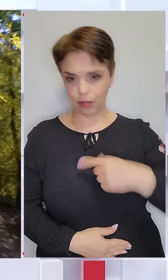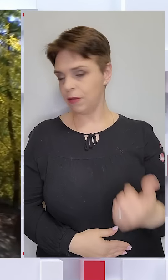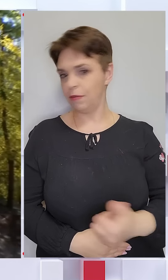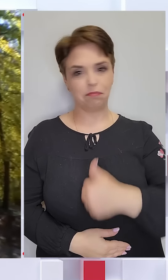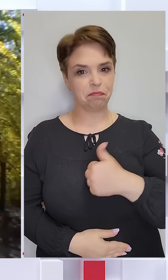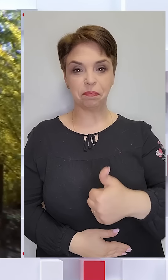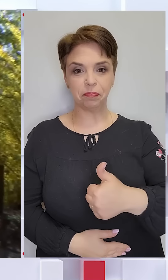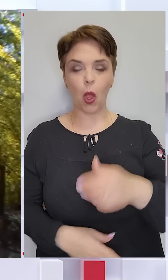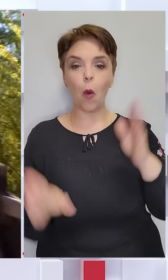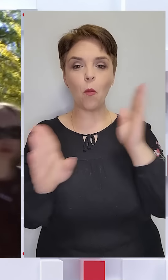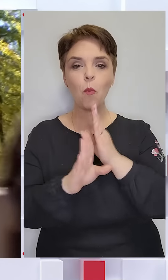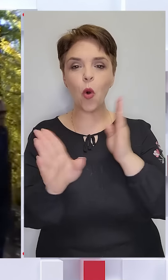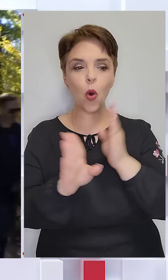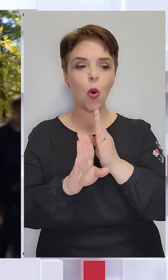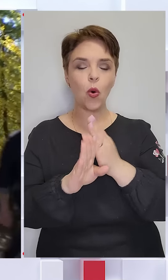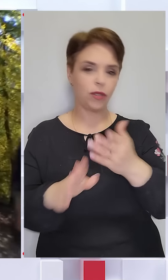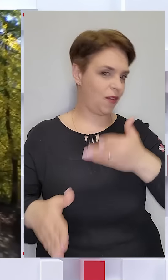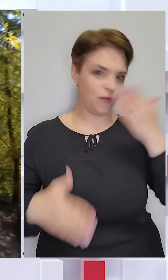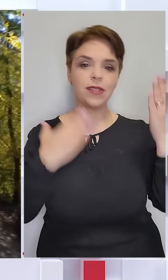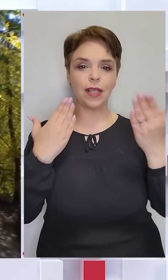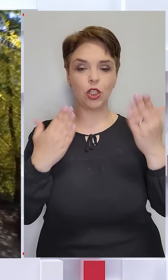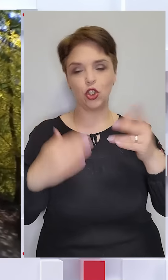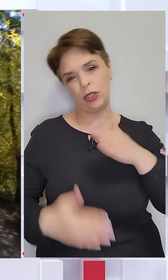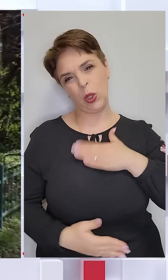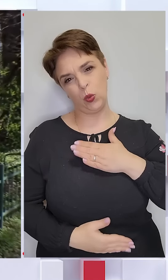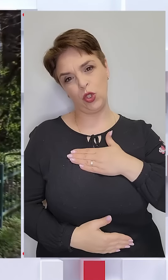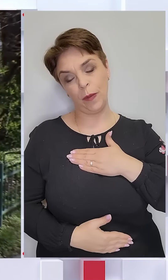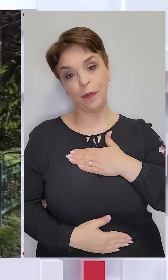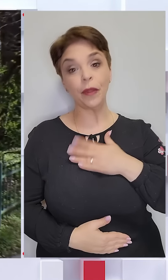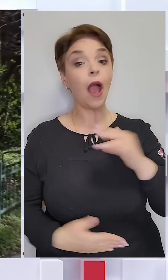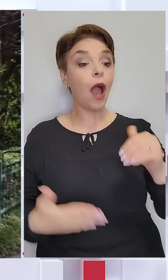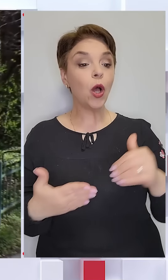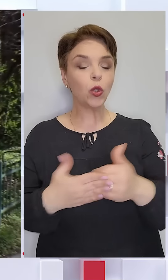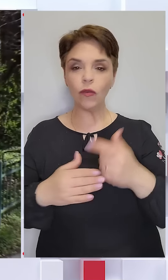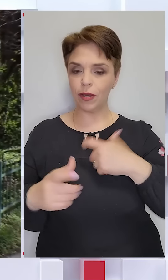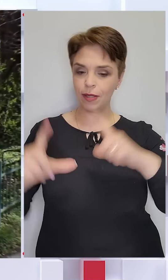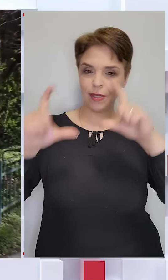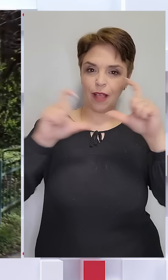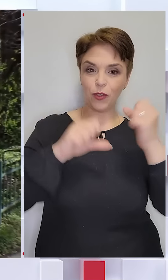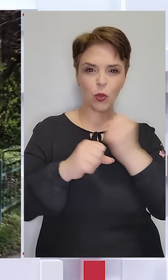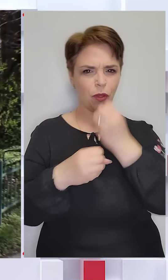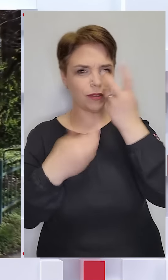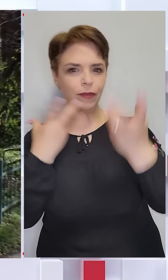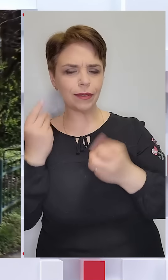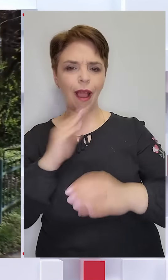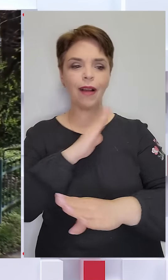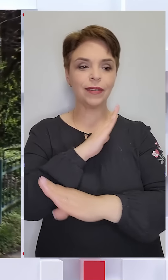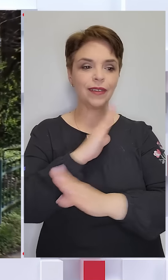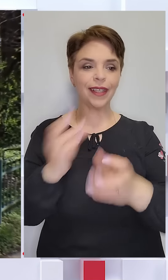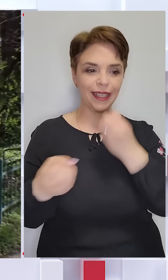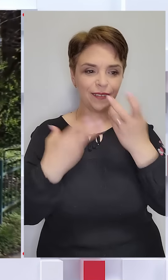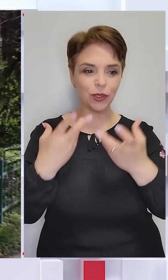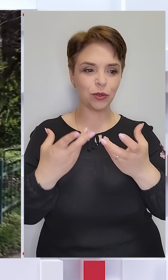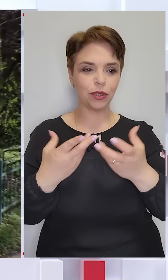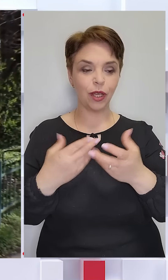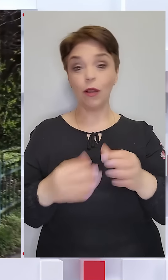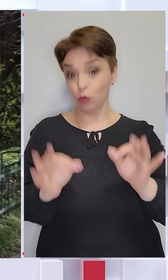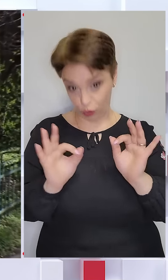гарний. Погода веселіше на душі. Нових селфі не робили у квітках, у деревах, які квітнуть?